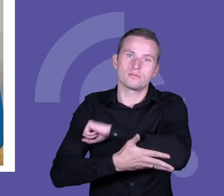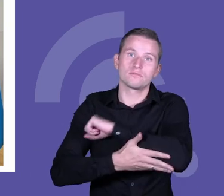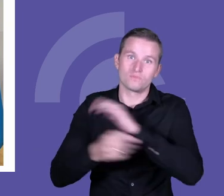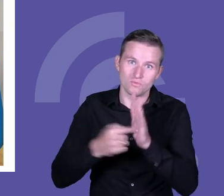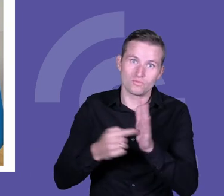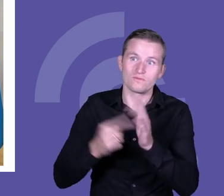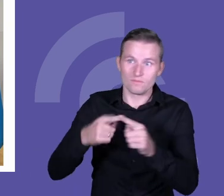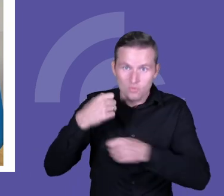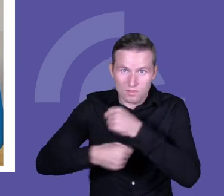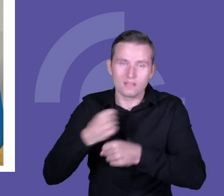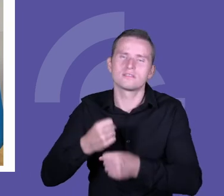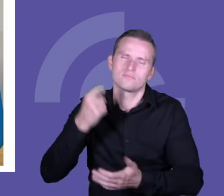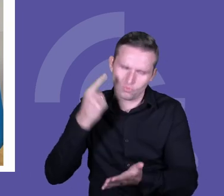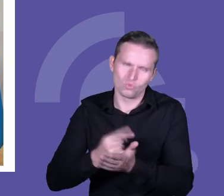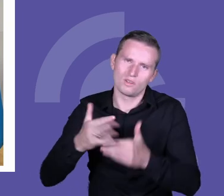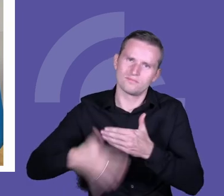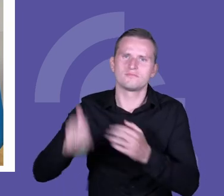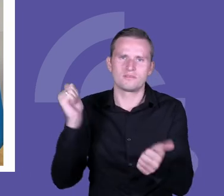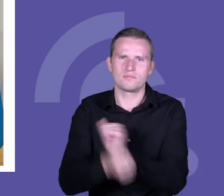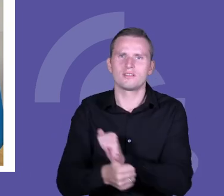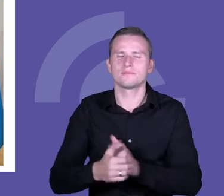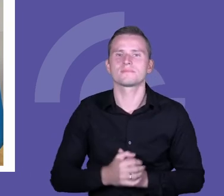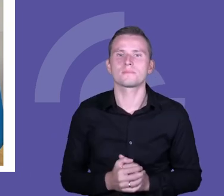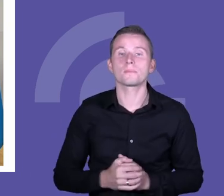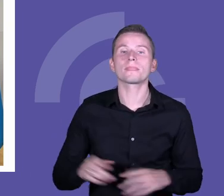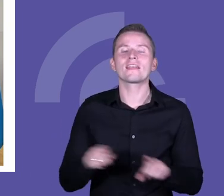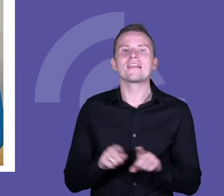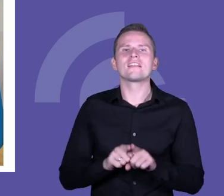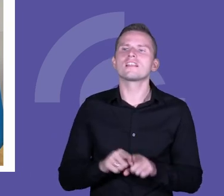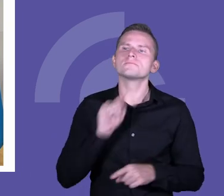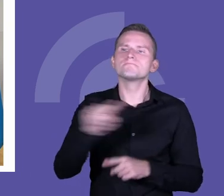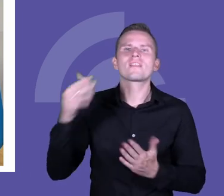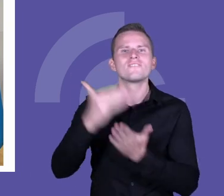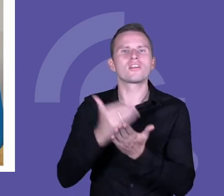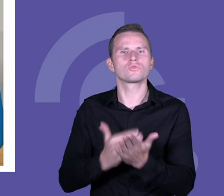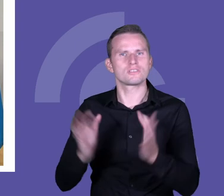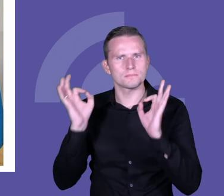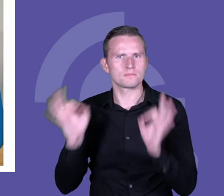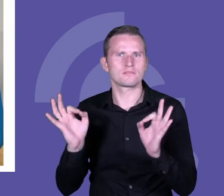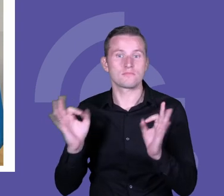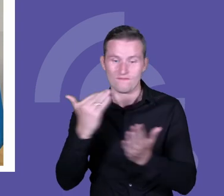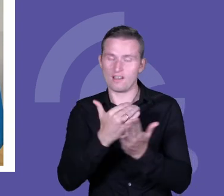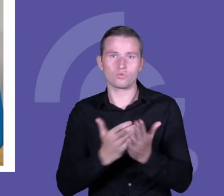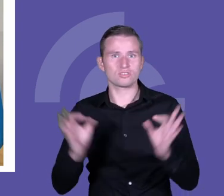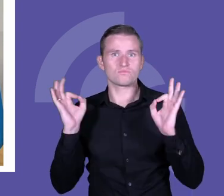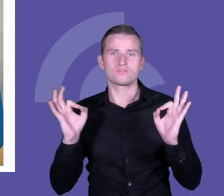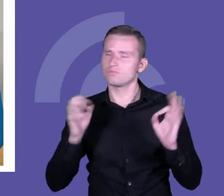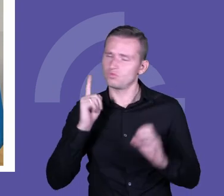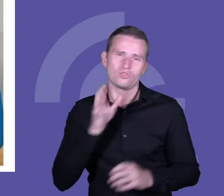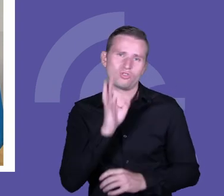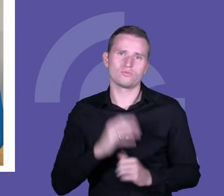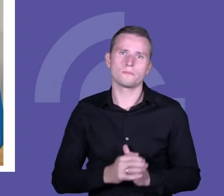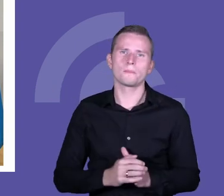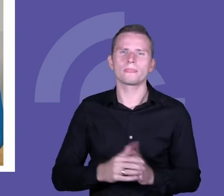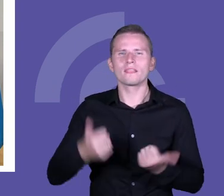dobrostan już tak na koniec, też podbijając, na koniec, ale chcę zaznaczyć, że on jest bardzo ważny. Dobrostan rozumiany bardzo